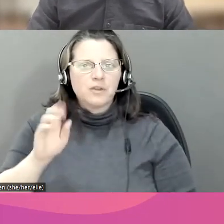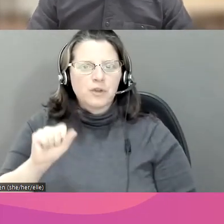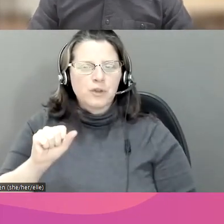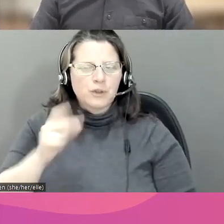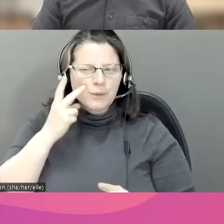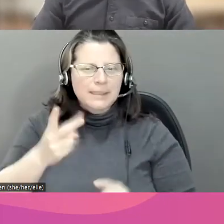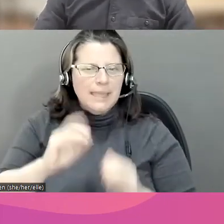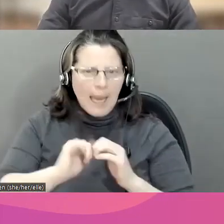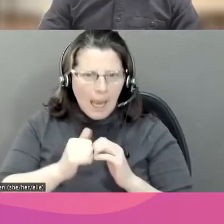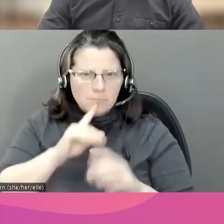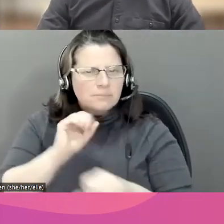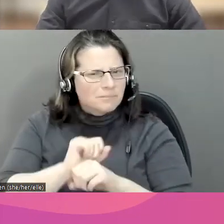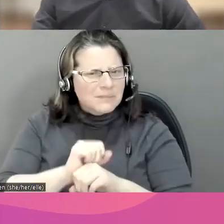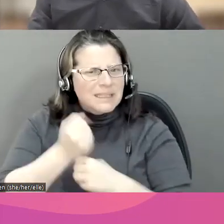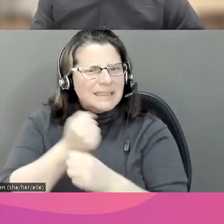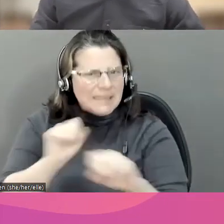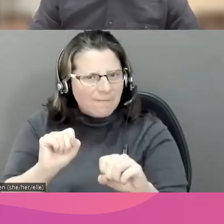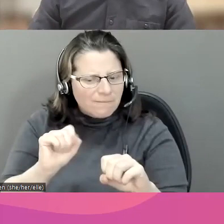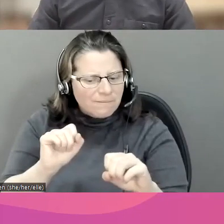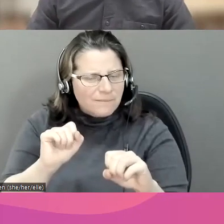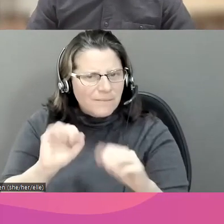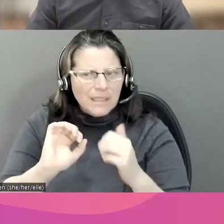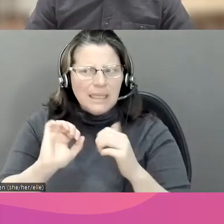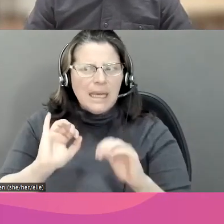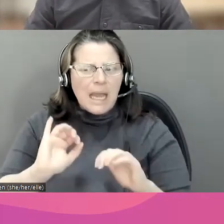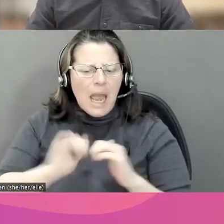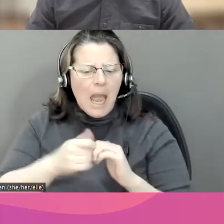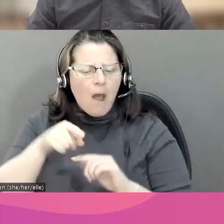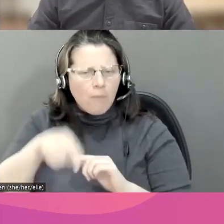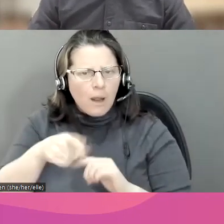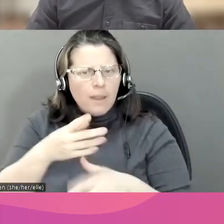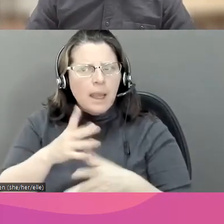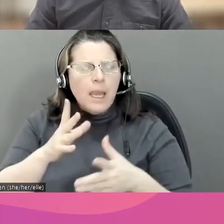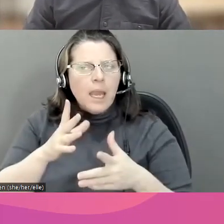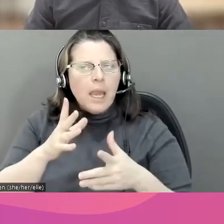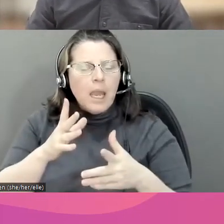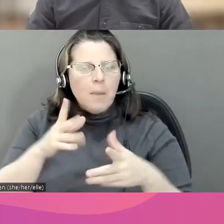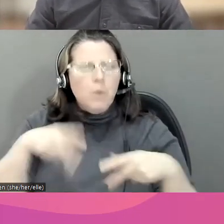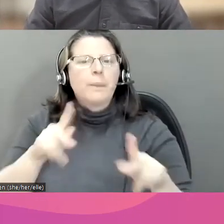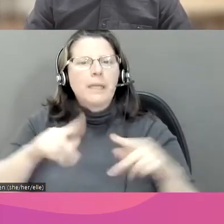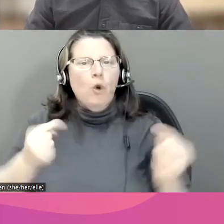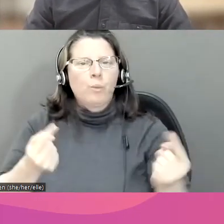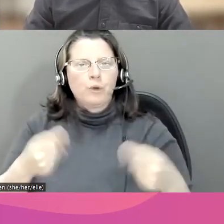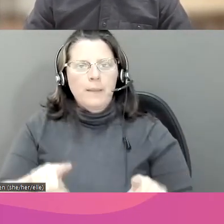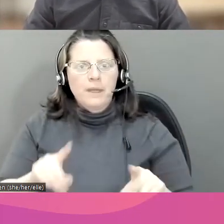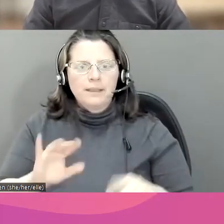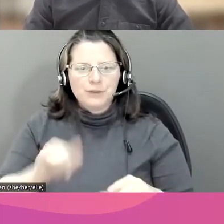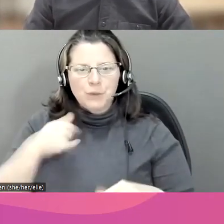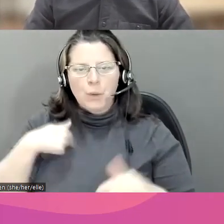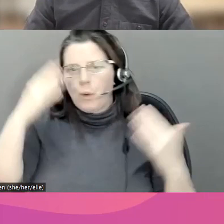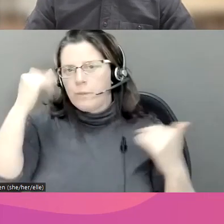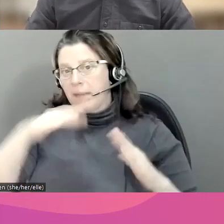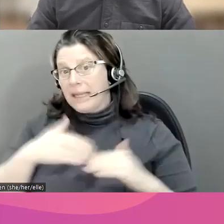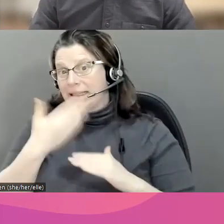de comprendre dans quelle mesure ces espaces sont sécuritaires et qui peuvent engendrer des préjudices. Donc, nous